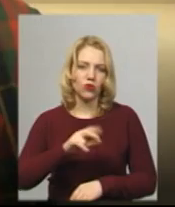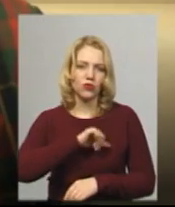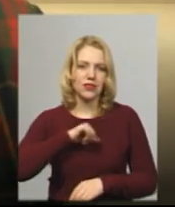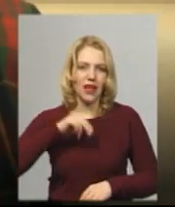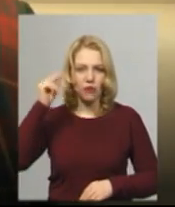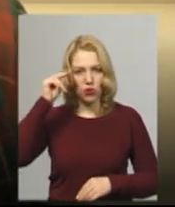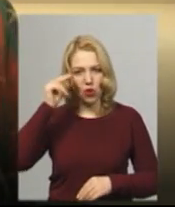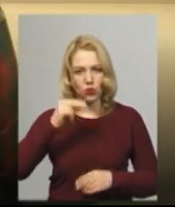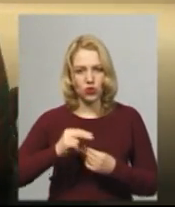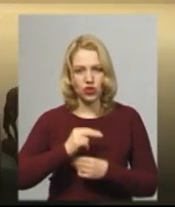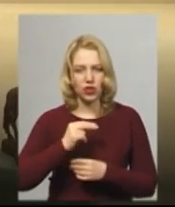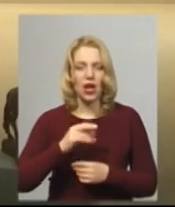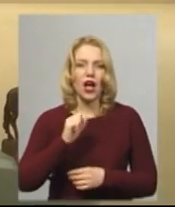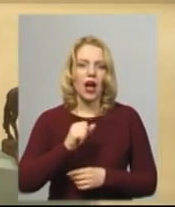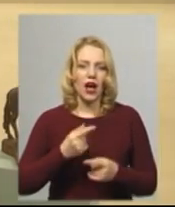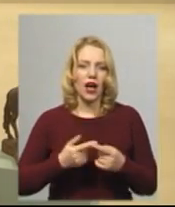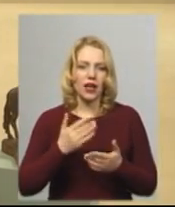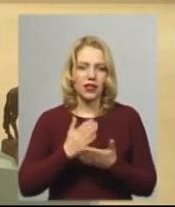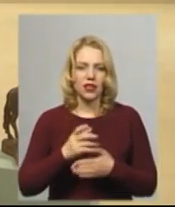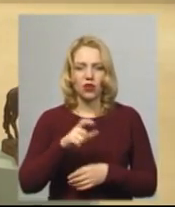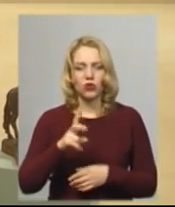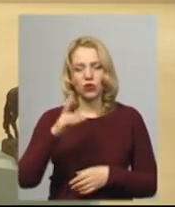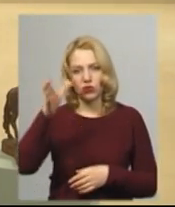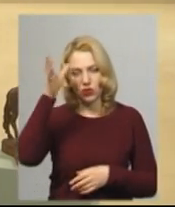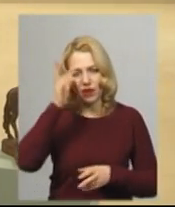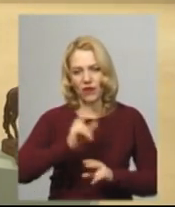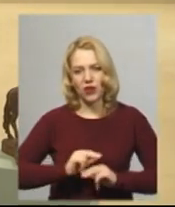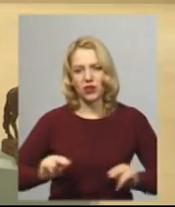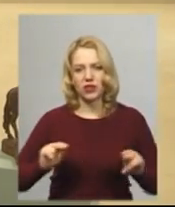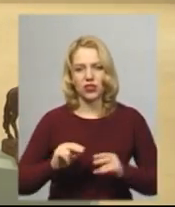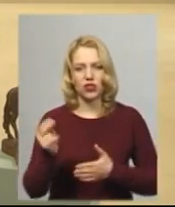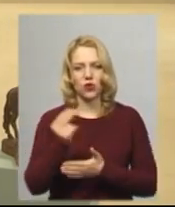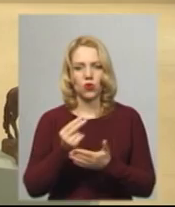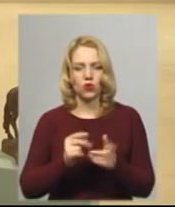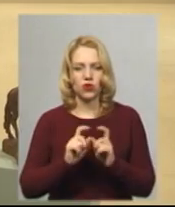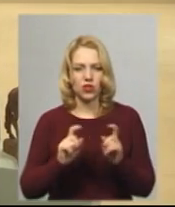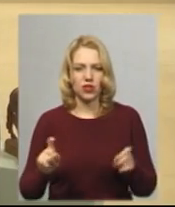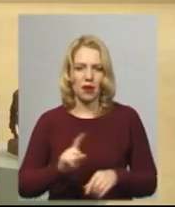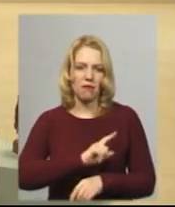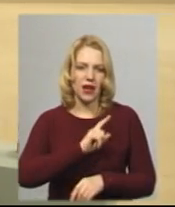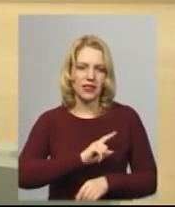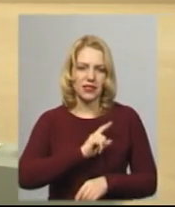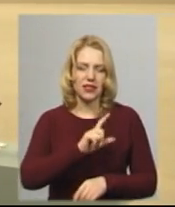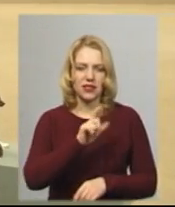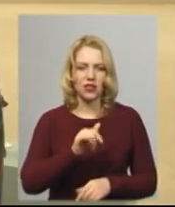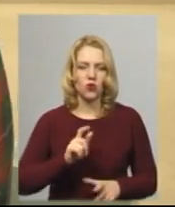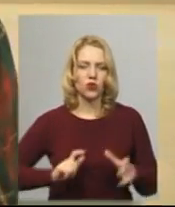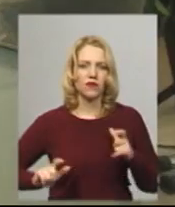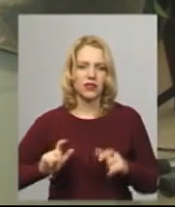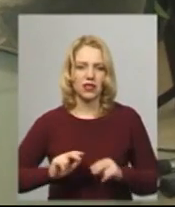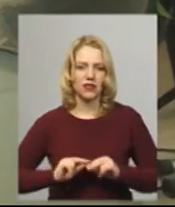є і багато з освітою викладачів, художніх шкіл, майстри, з університету